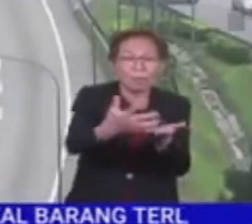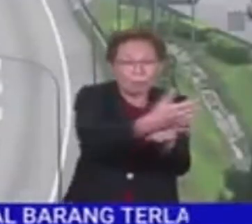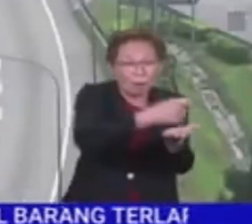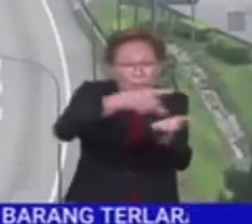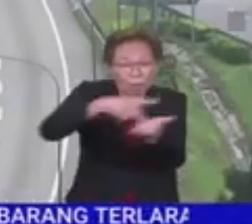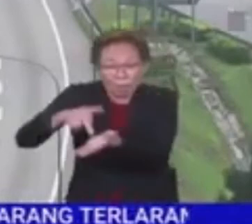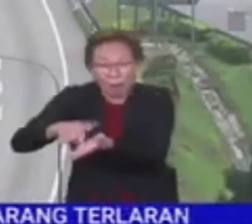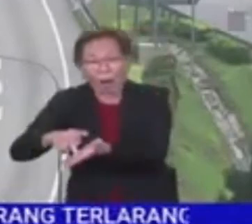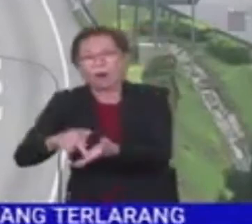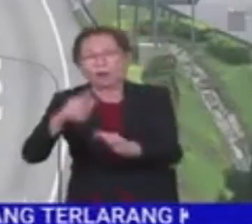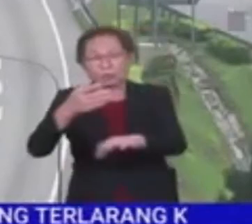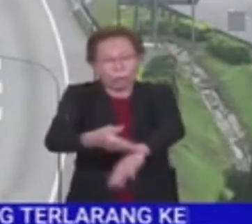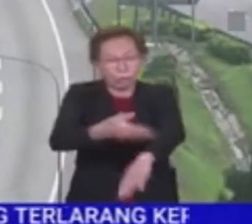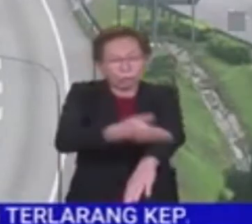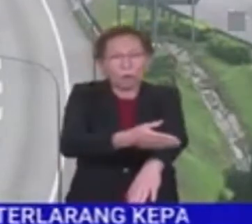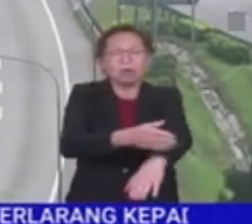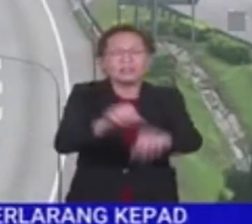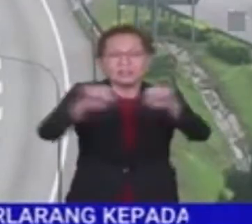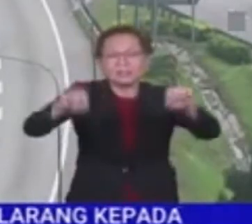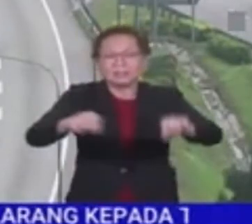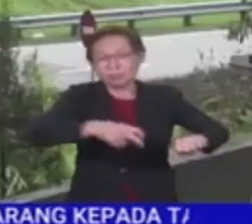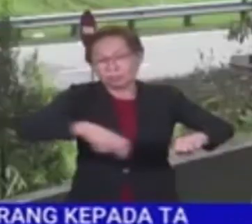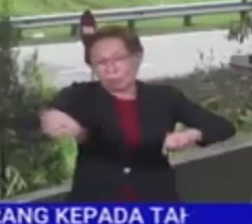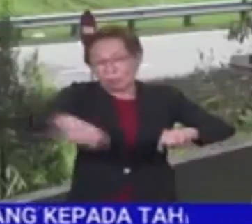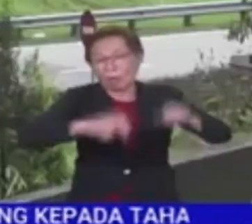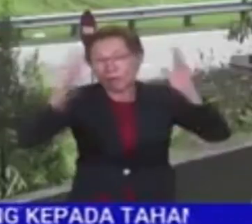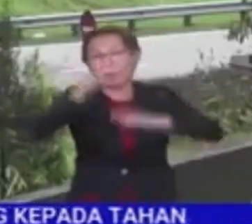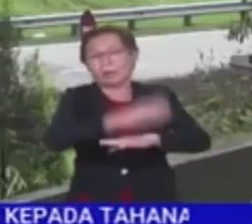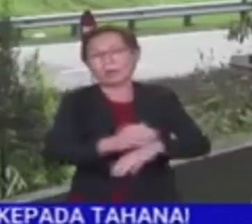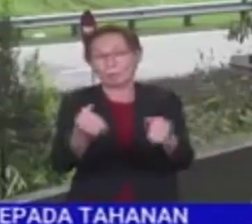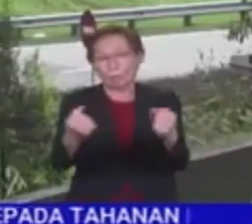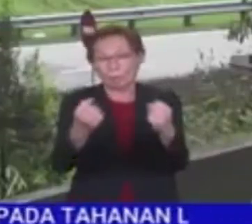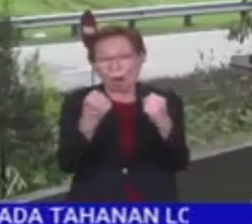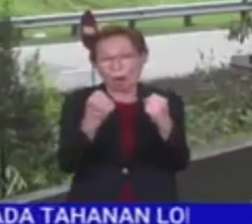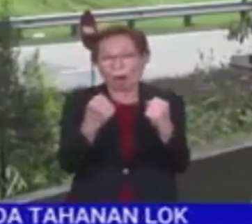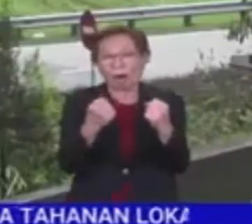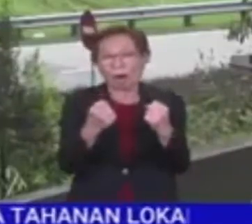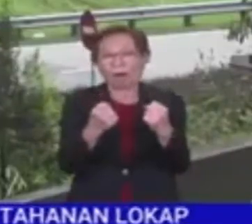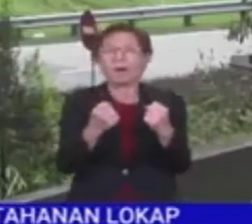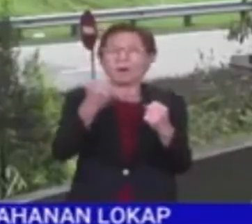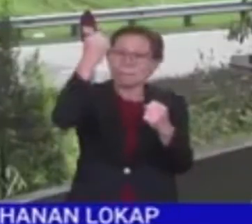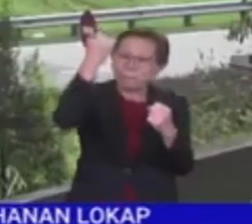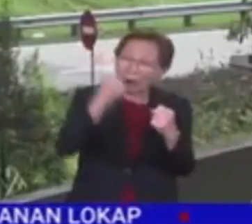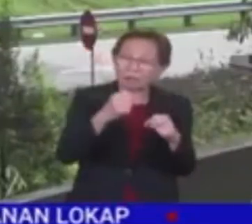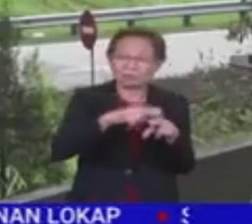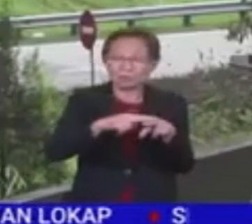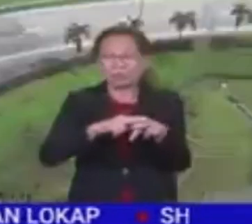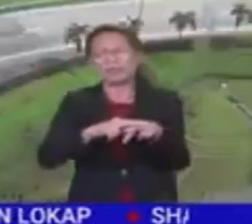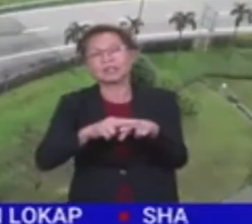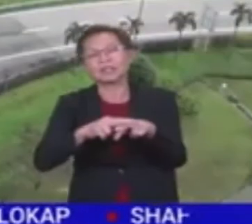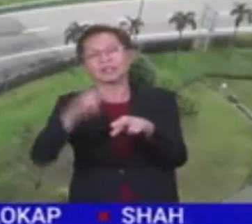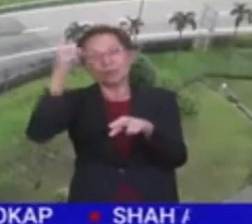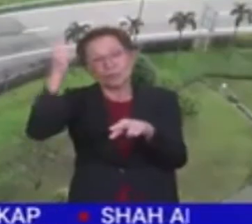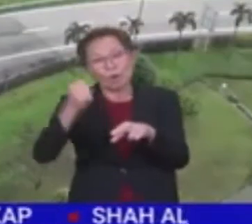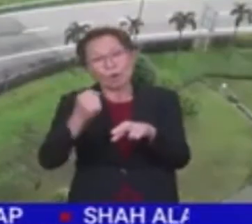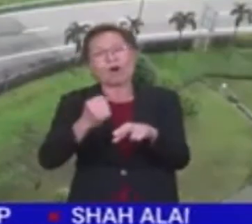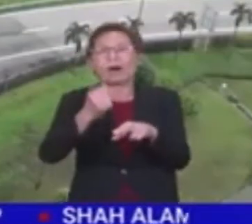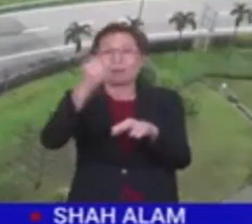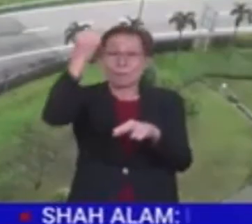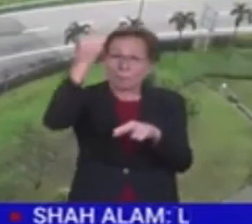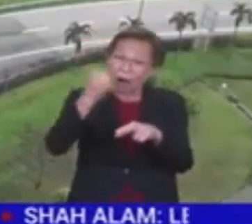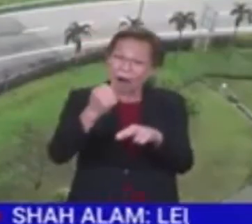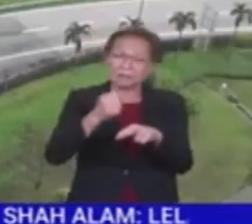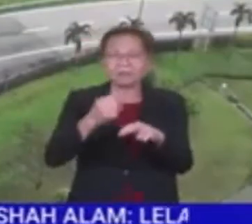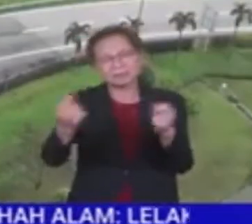pengangkutan awam negara. Ini termasuk memperkukuh infrastruktur pengangkutan awam, merangkumi sistem rail dan jalan raya.